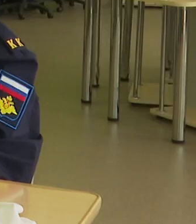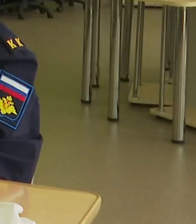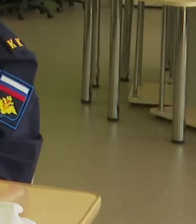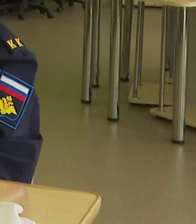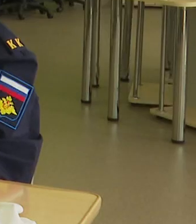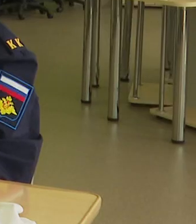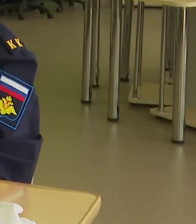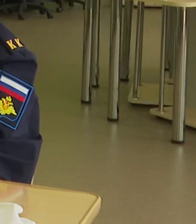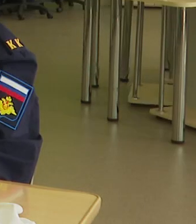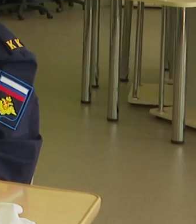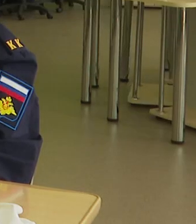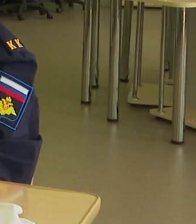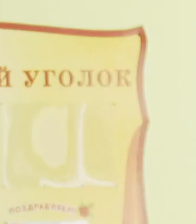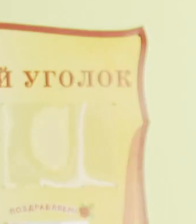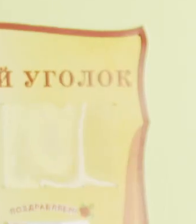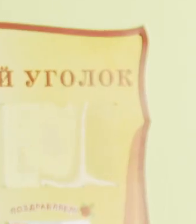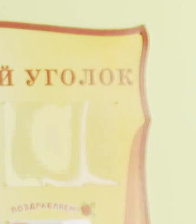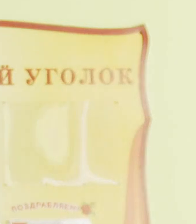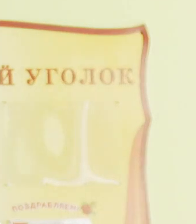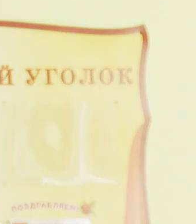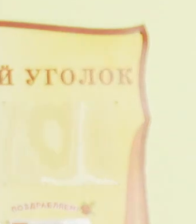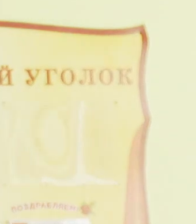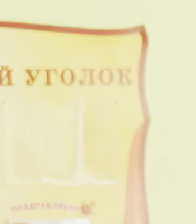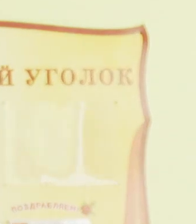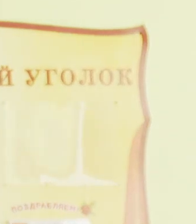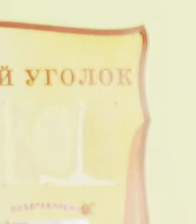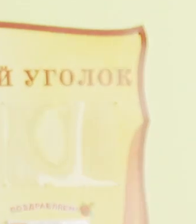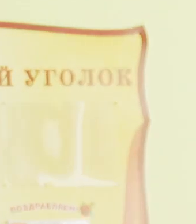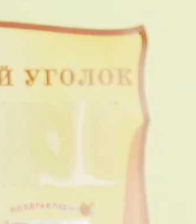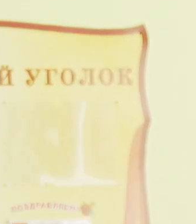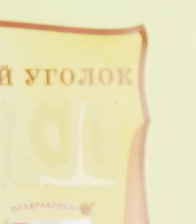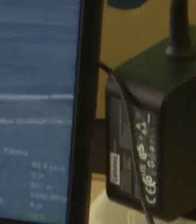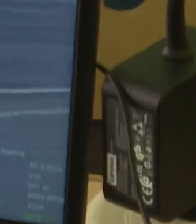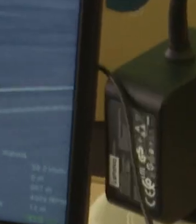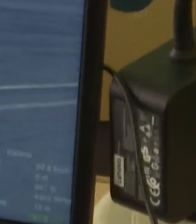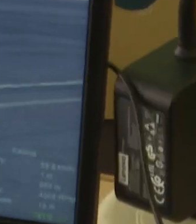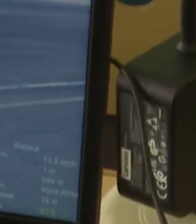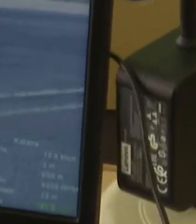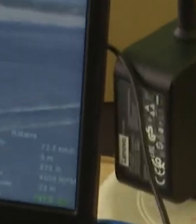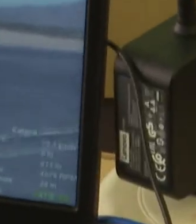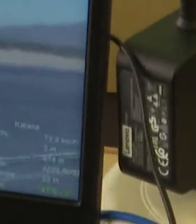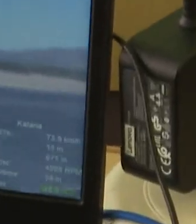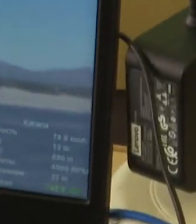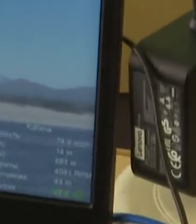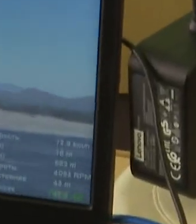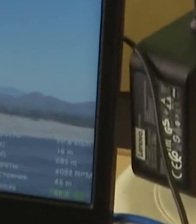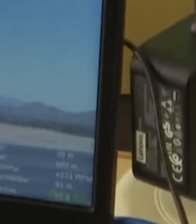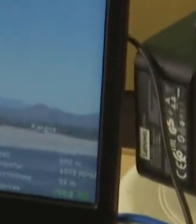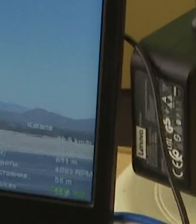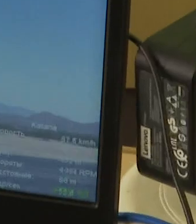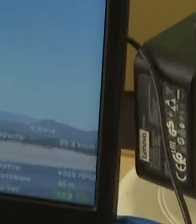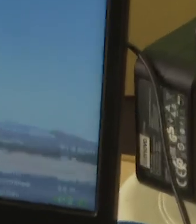Занятие с детьми – это то, что придает силы, признается Валентин Новиков. За штурвалом самолета мужчина провел 4200